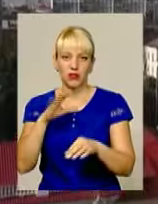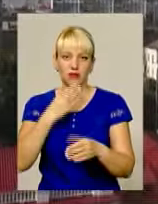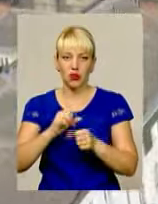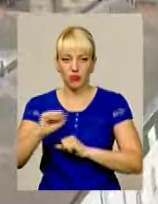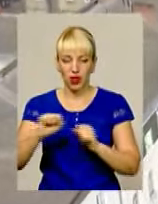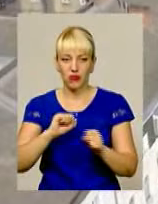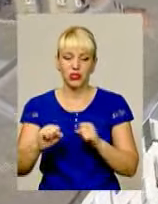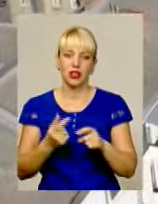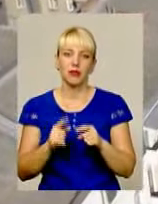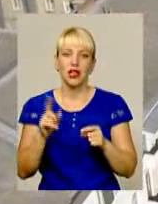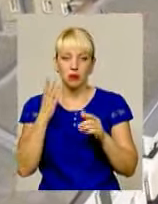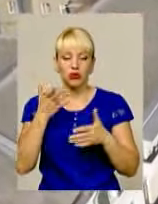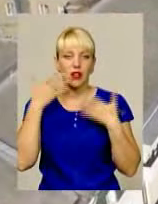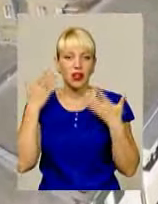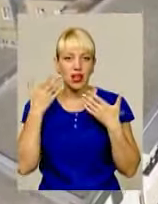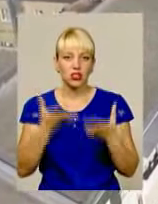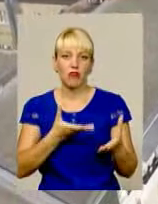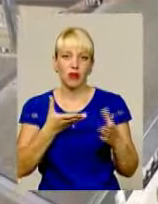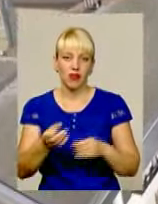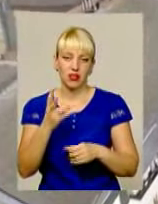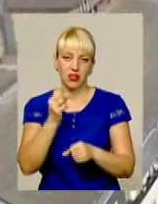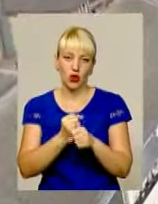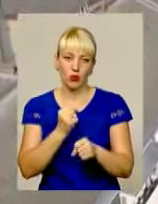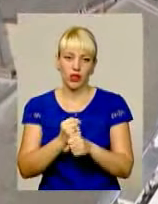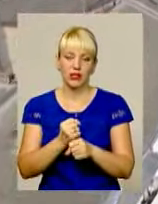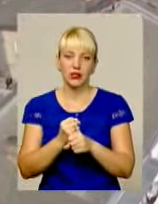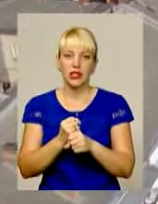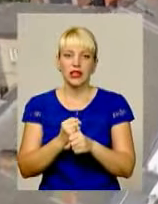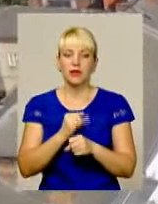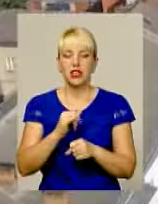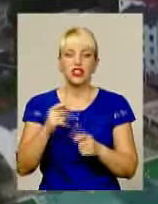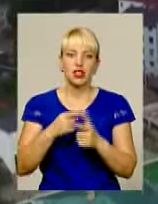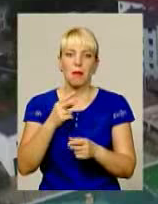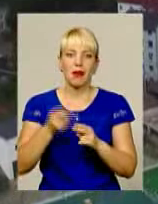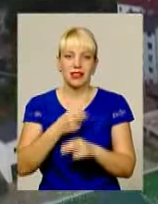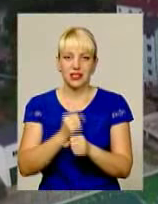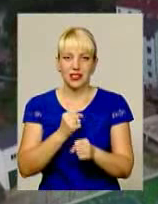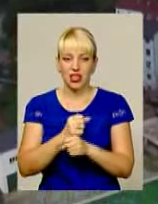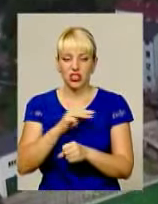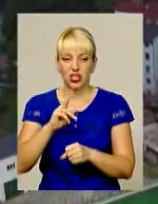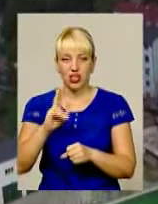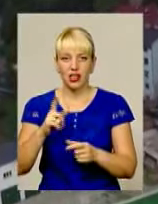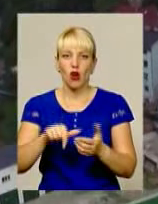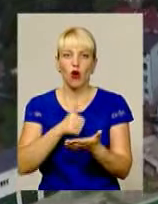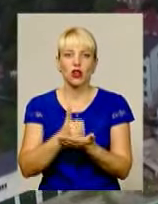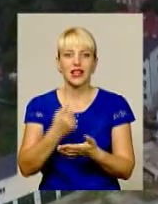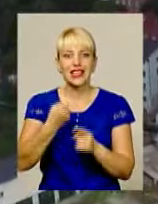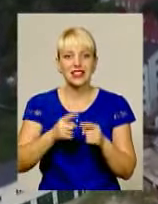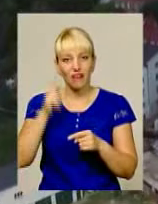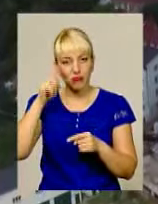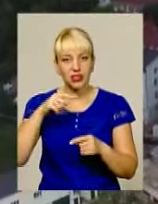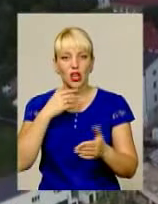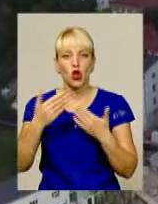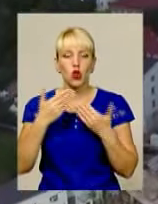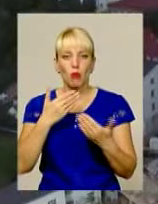контролювати кошти і впливати на роботу чи бездіяльність житлово-експлуатаційних контор. Головне – це вміти домовлятися, у першу